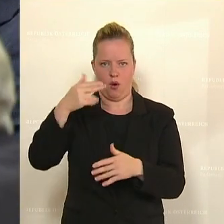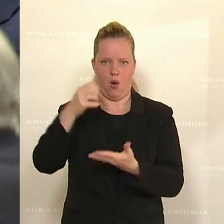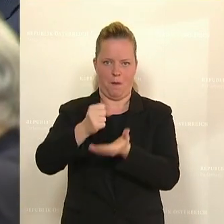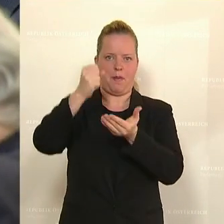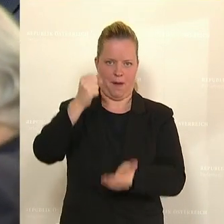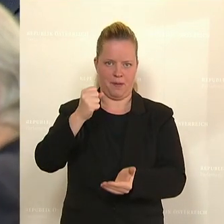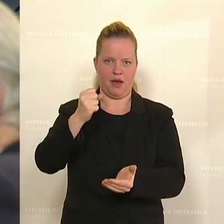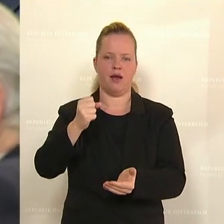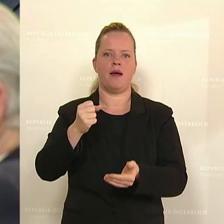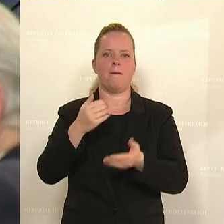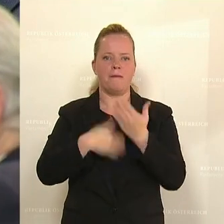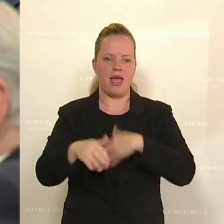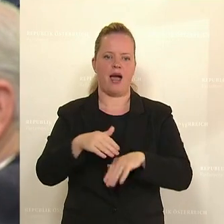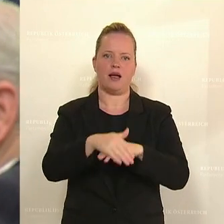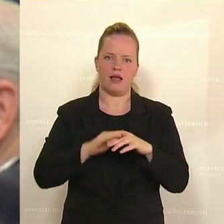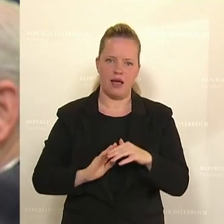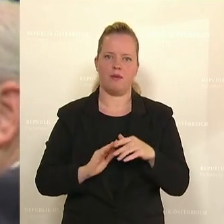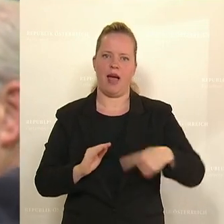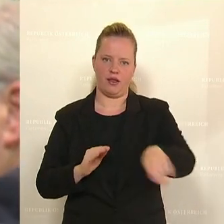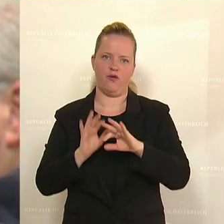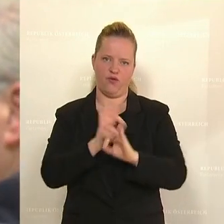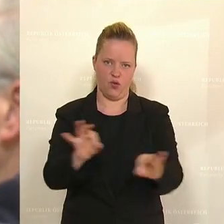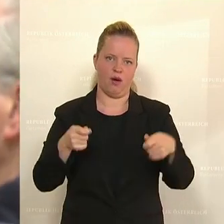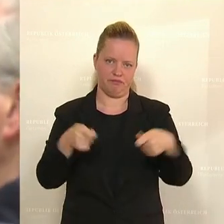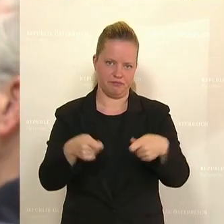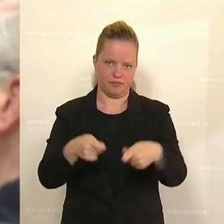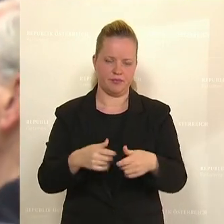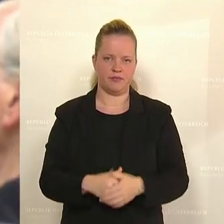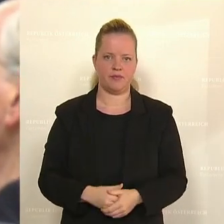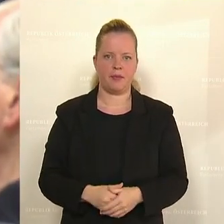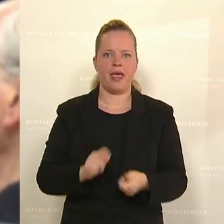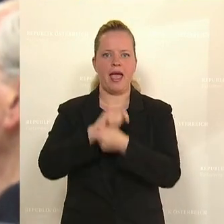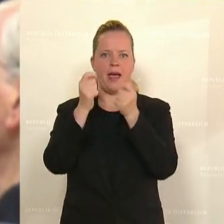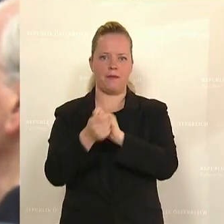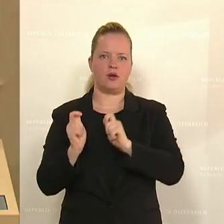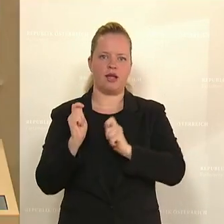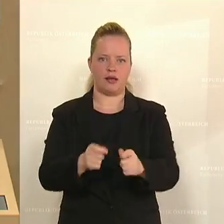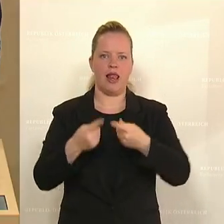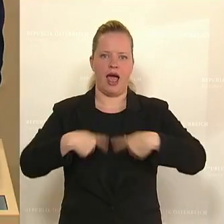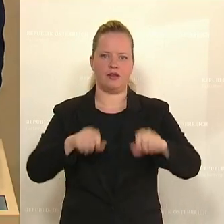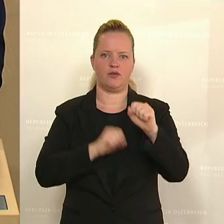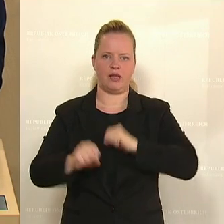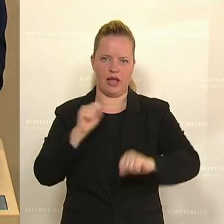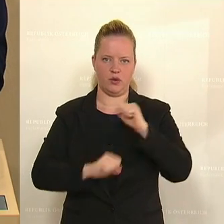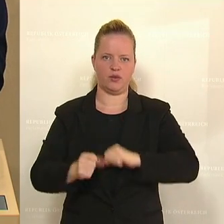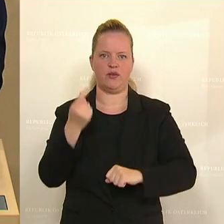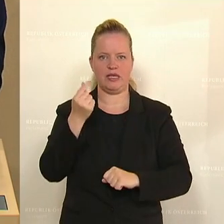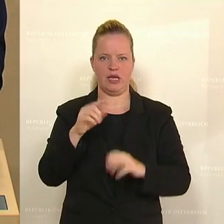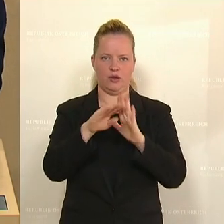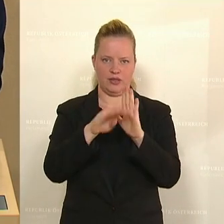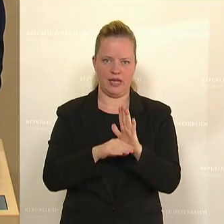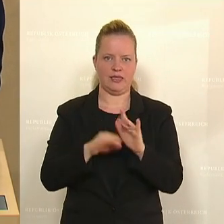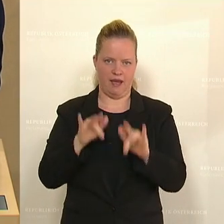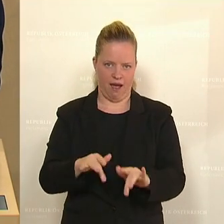Budgetspitze für die Gemeinden bringt. Weiters im Abänderungsantrag ist das Landesverteidigungsfinanzierungsgesetz geregelt,